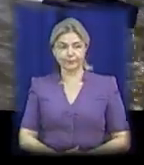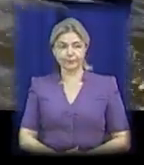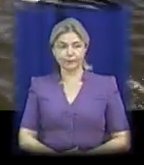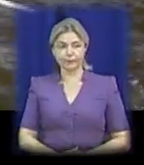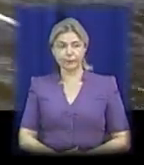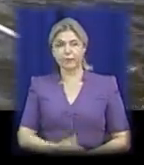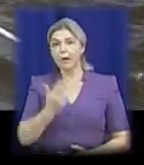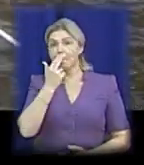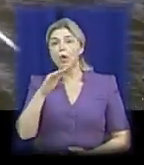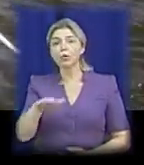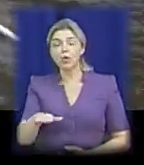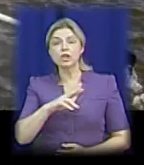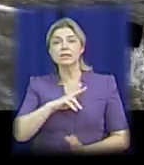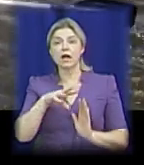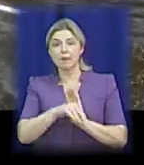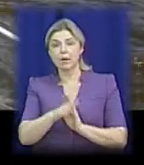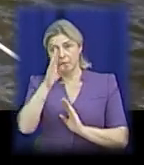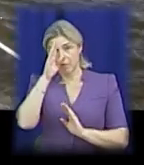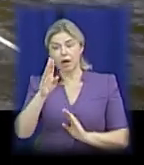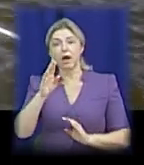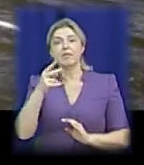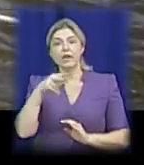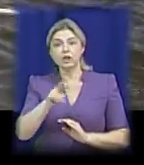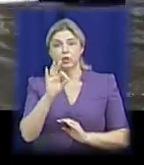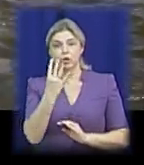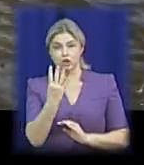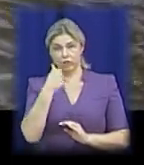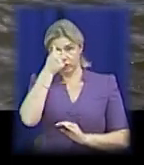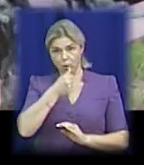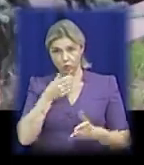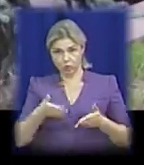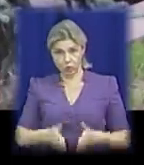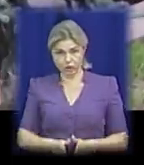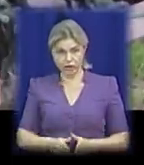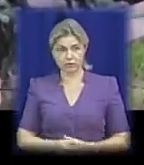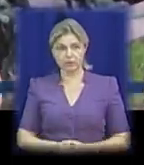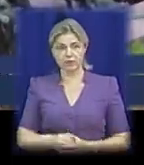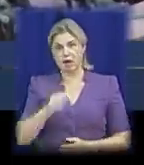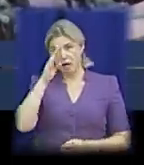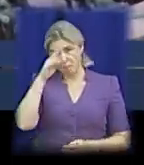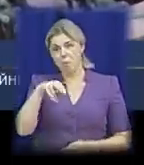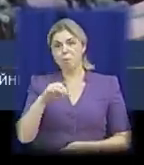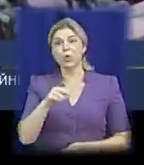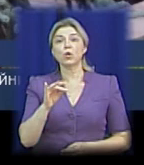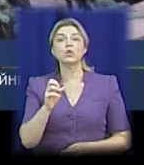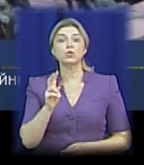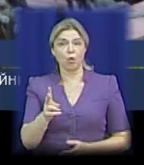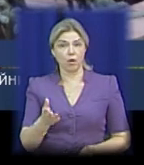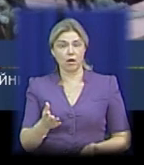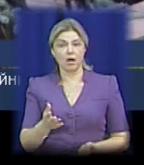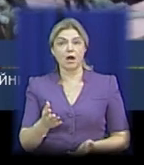Наймолодший із загиблих – юнак 2004 року народження. «Підліток у